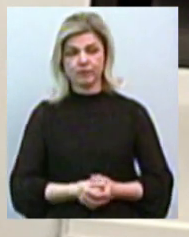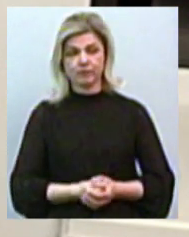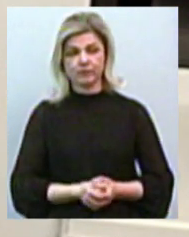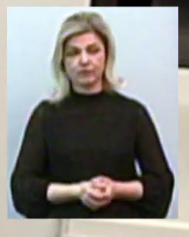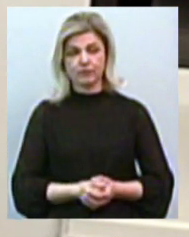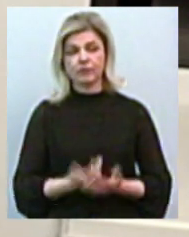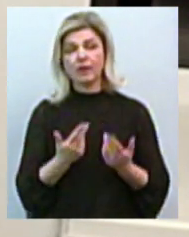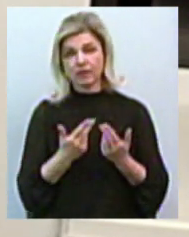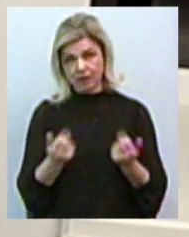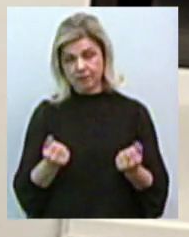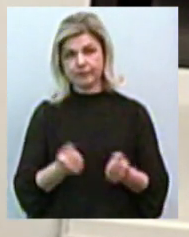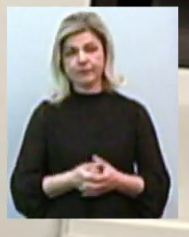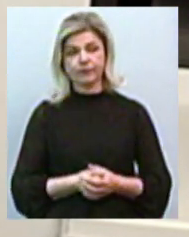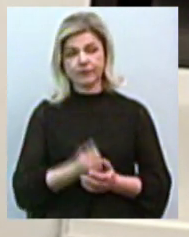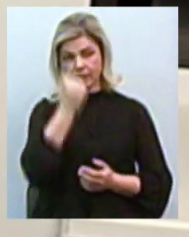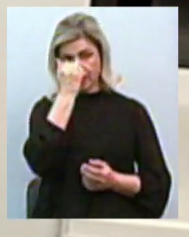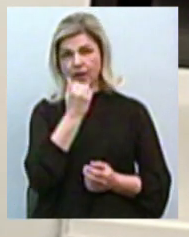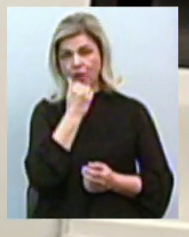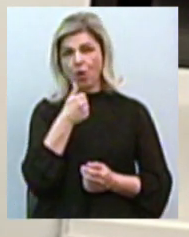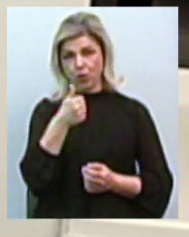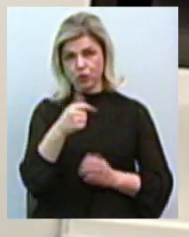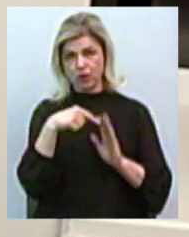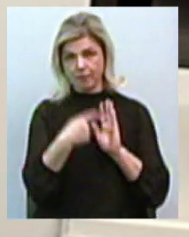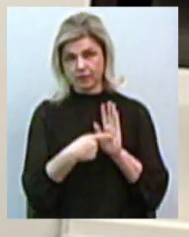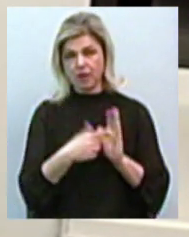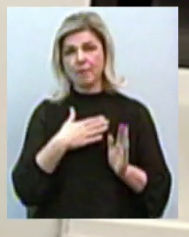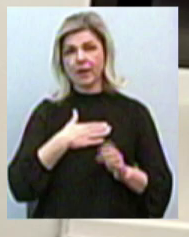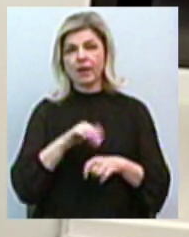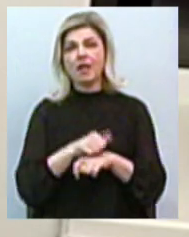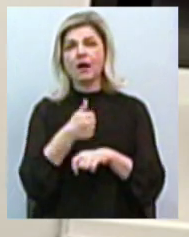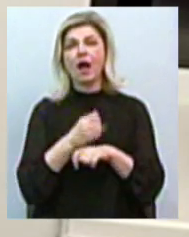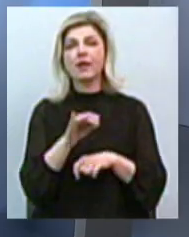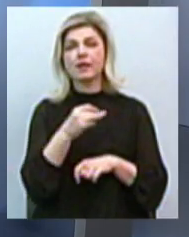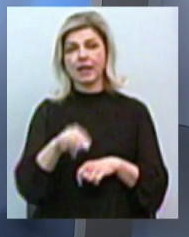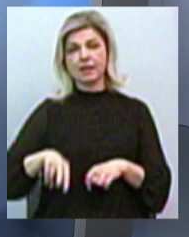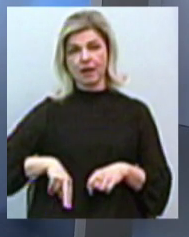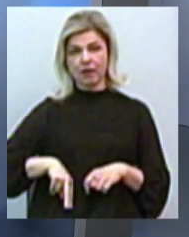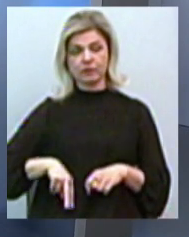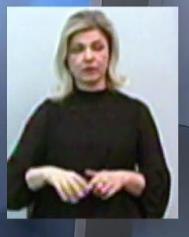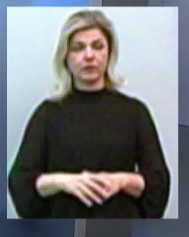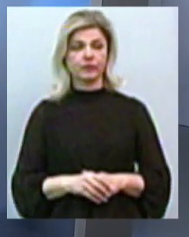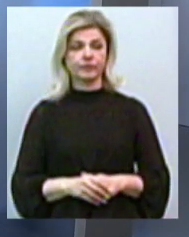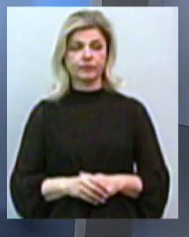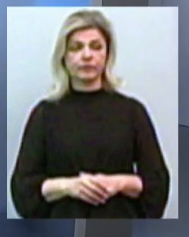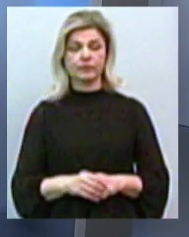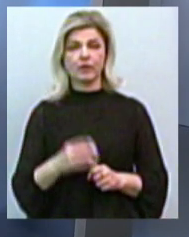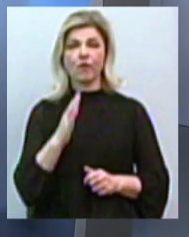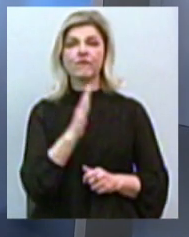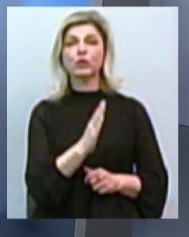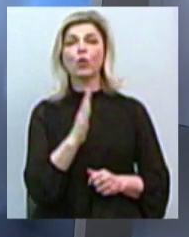Безумовно, Федіро, дякую, хороше питання. Мій генеральний директор, Трубач Віктор Вікторович, його,